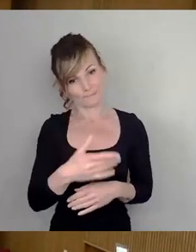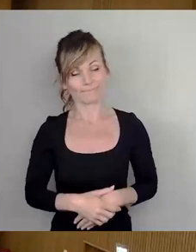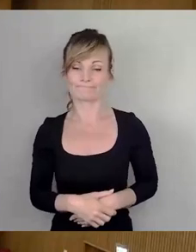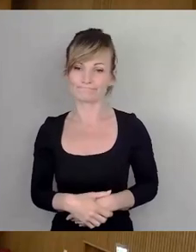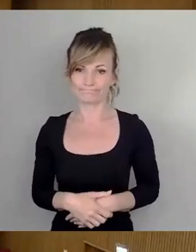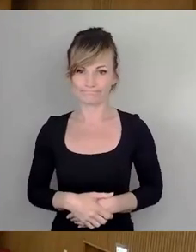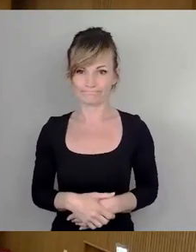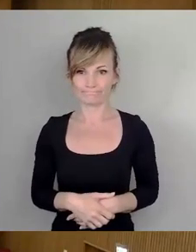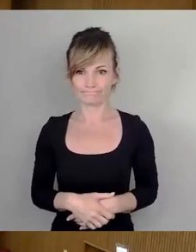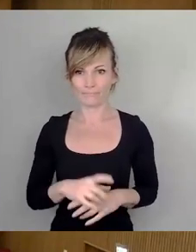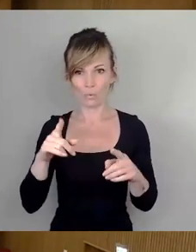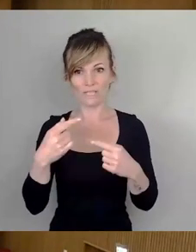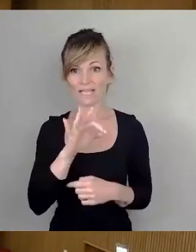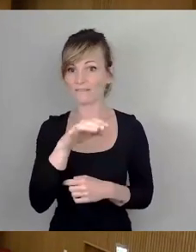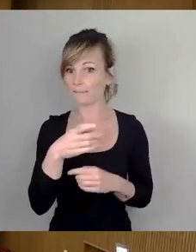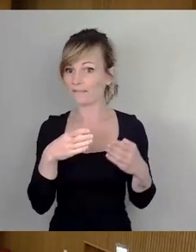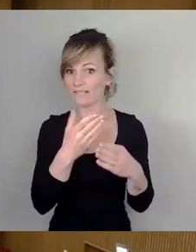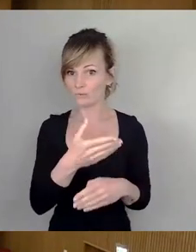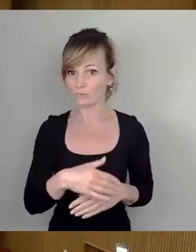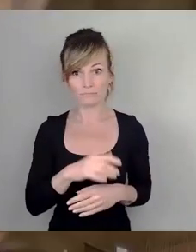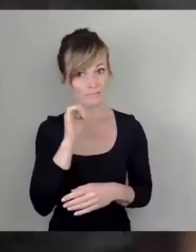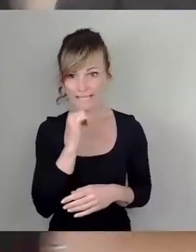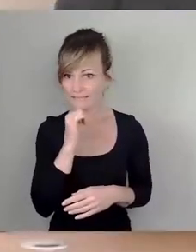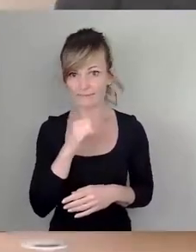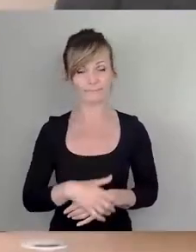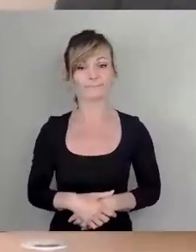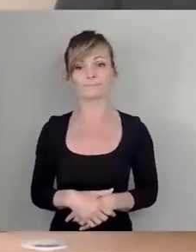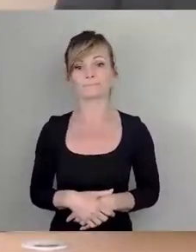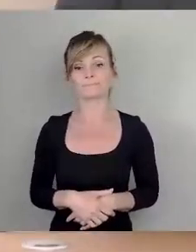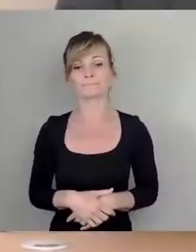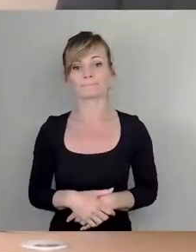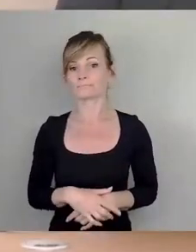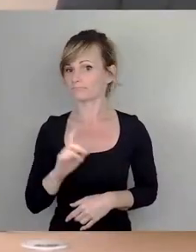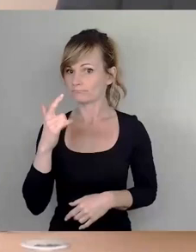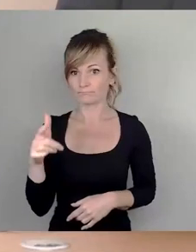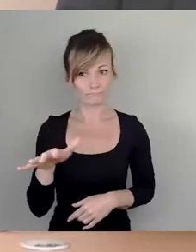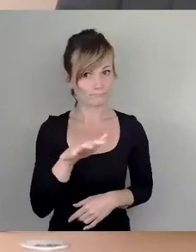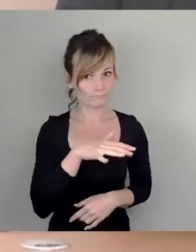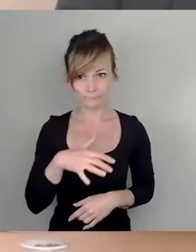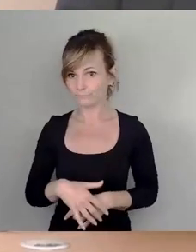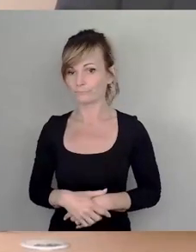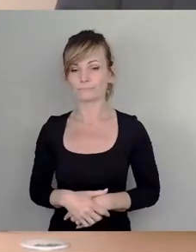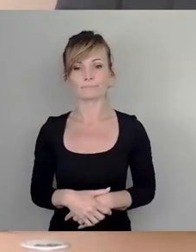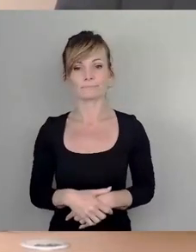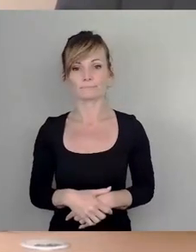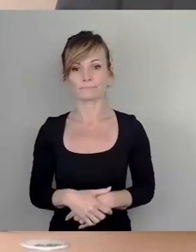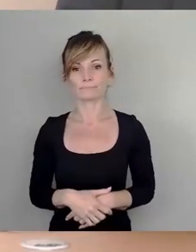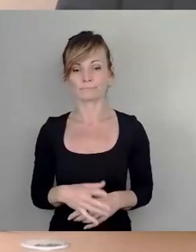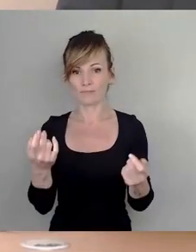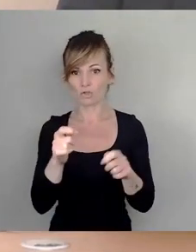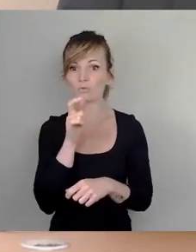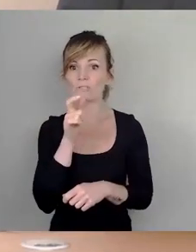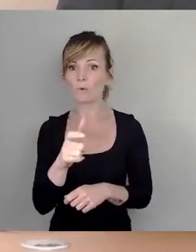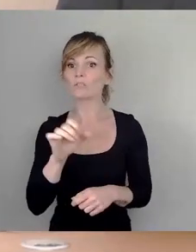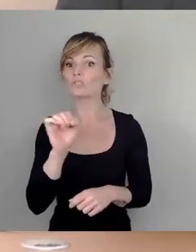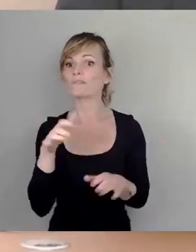Dann FDP-Fraktion. Nein. Dann habe ich erstmal keine weiteren auf der Liste stehen. Schlusswort Stefan Engel.